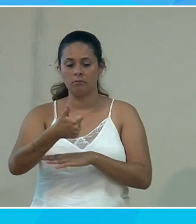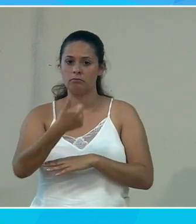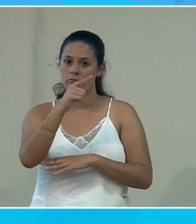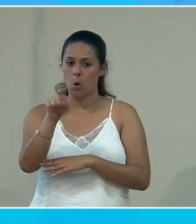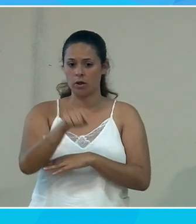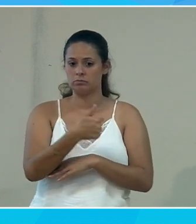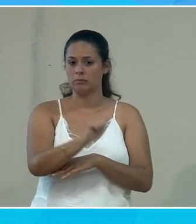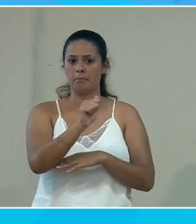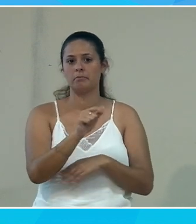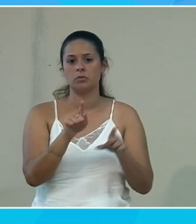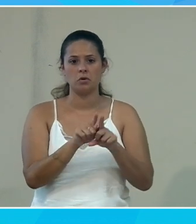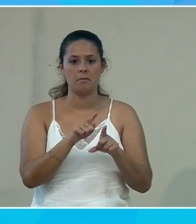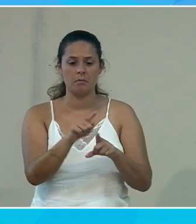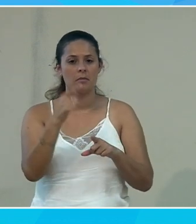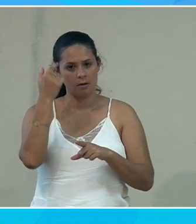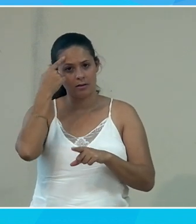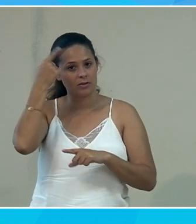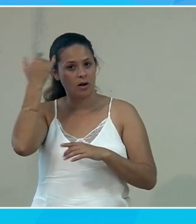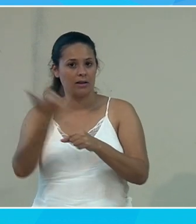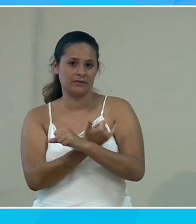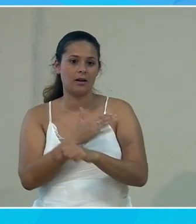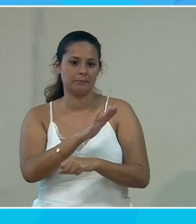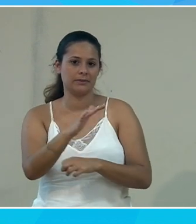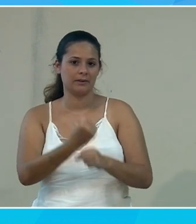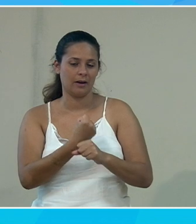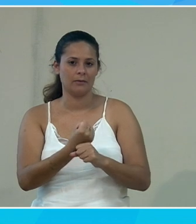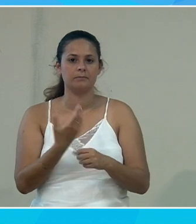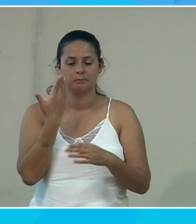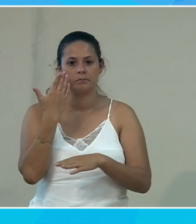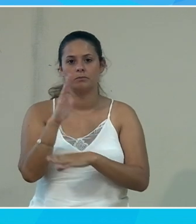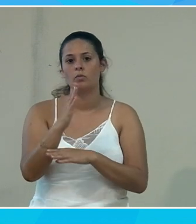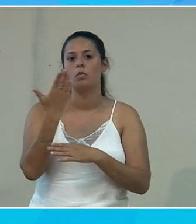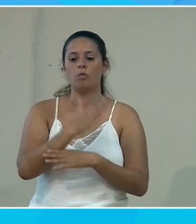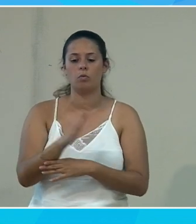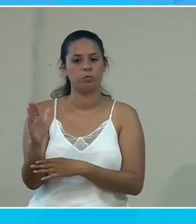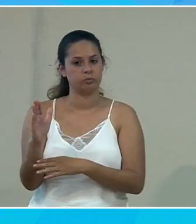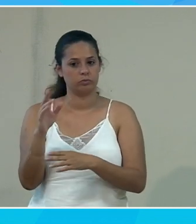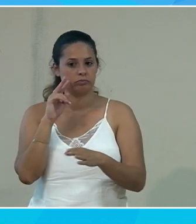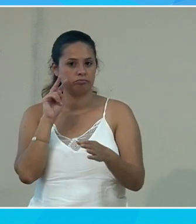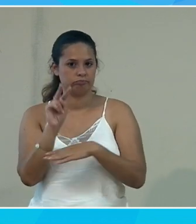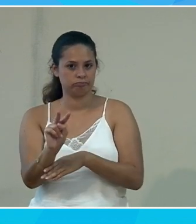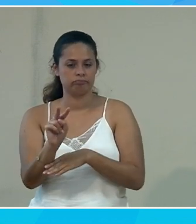'intelligence artificielle aussi qui fait ce travail-là. Alors, je vais vous montrer un autre aspect.